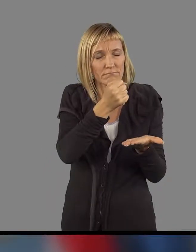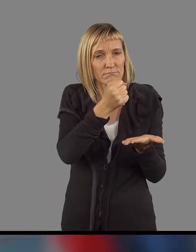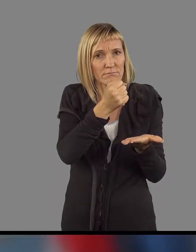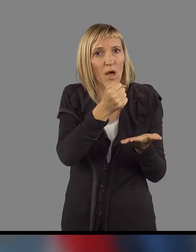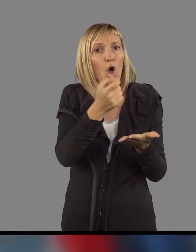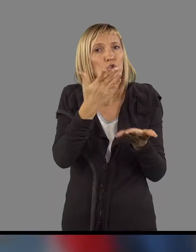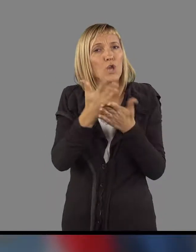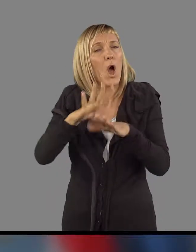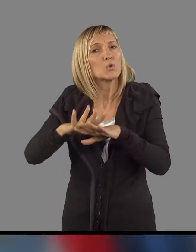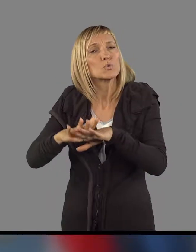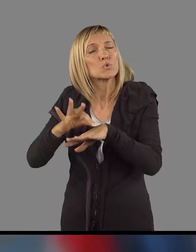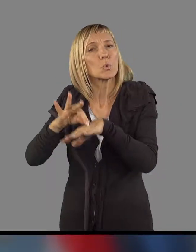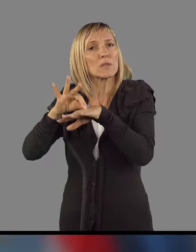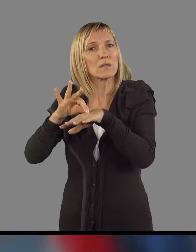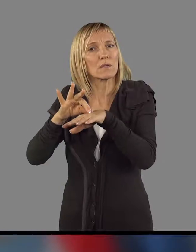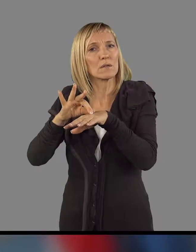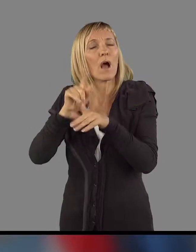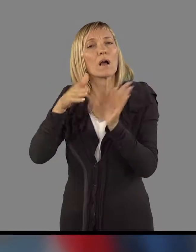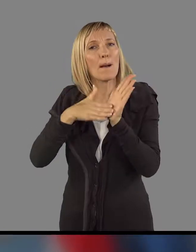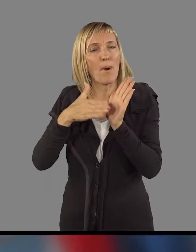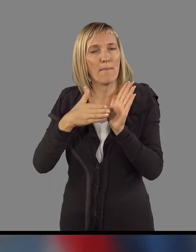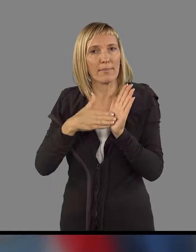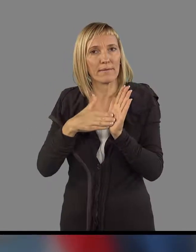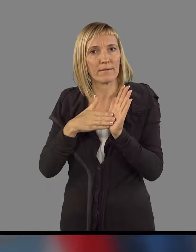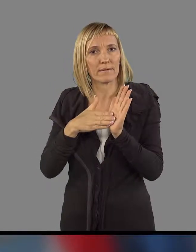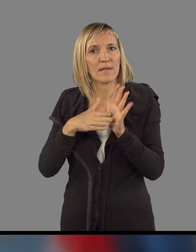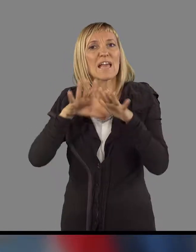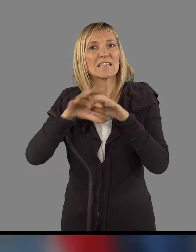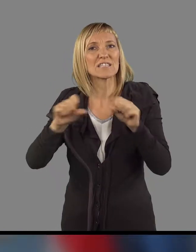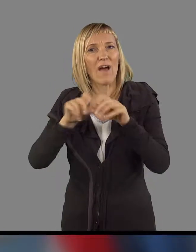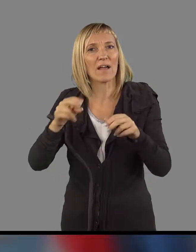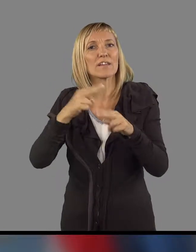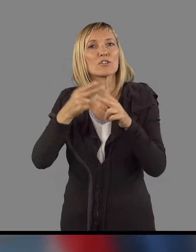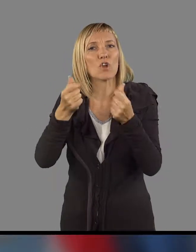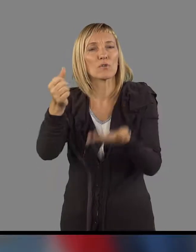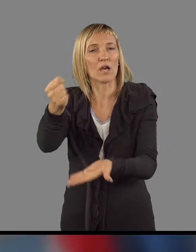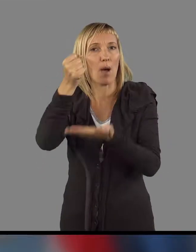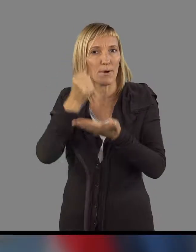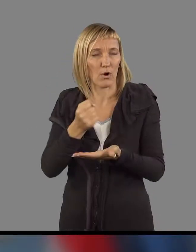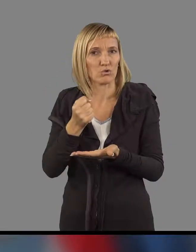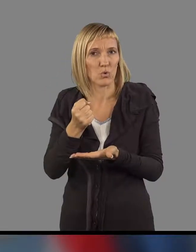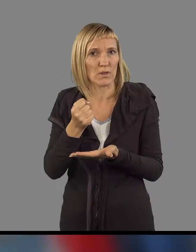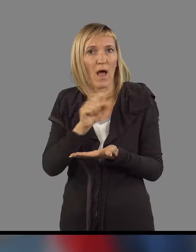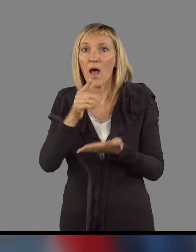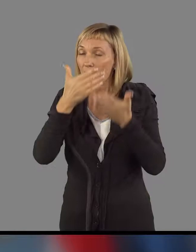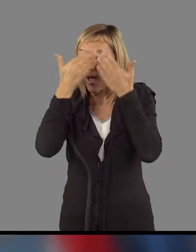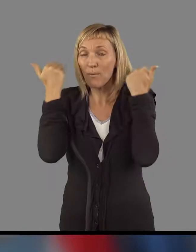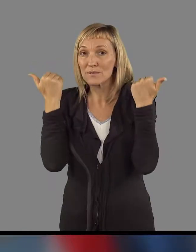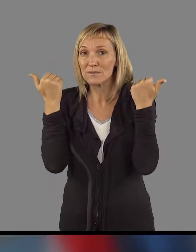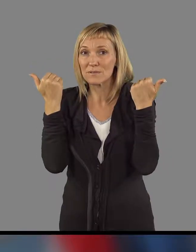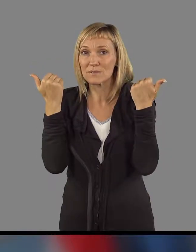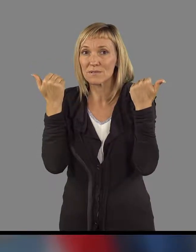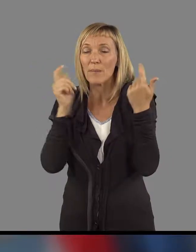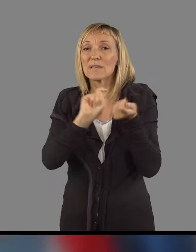kaj pomeni izvajanje proračuna, ne gre tukaj pozabiti na